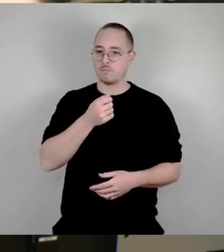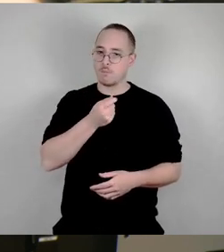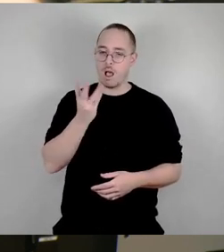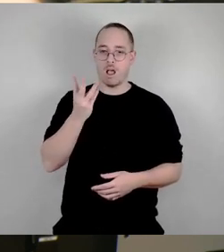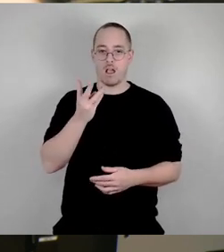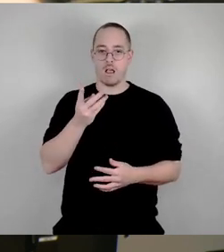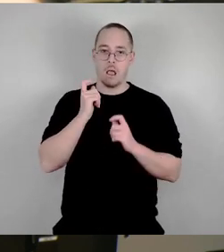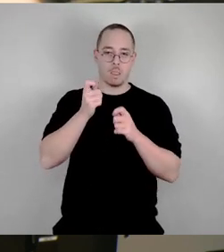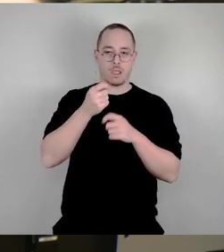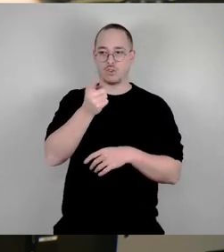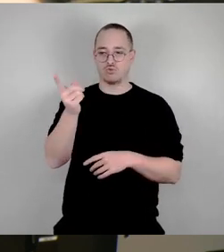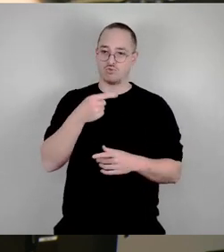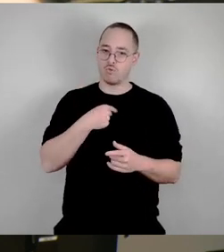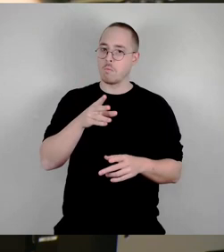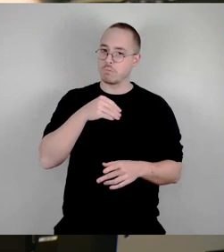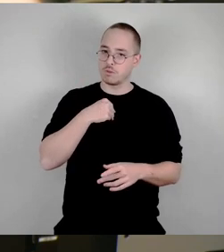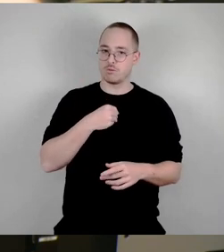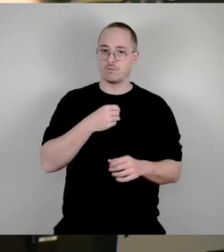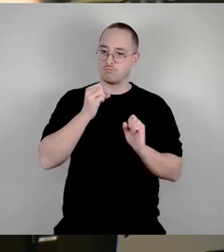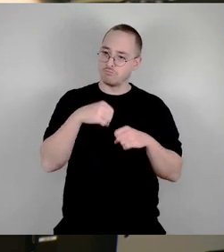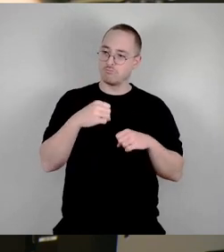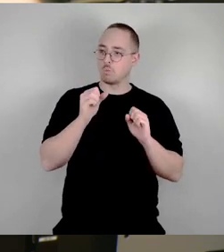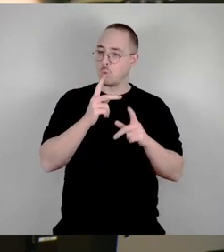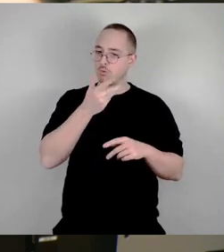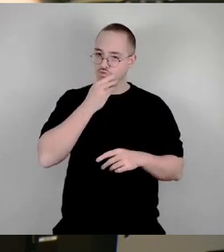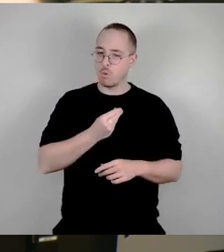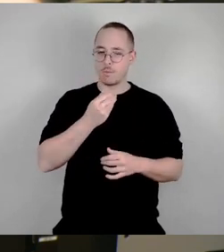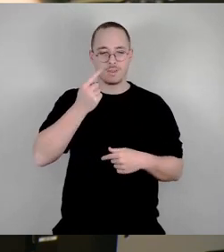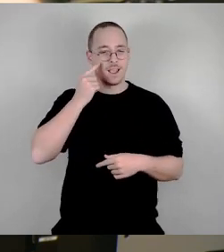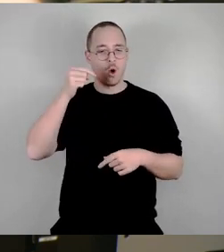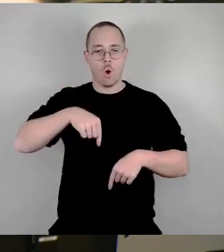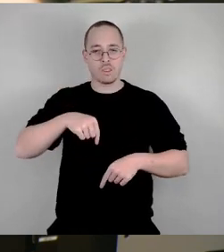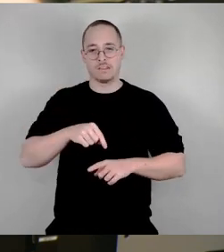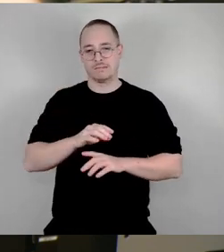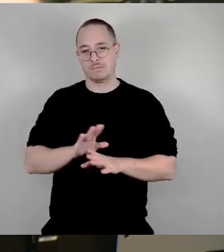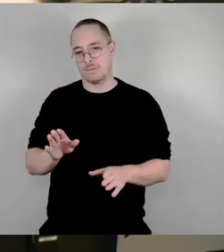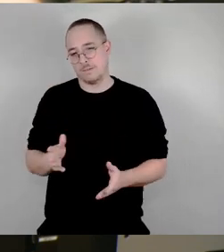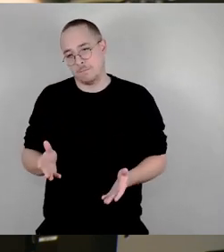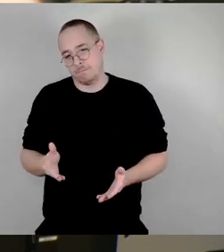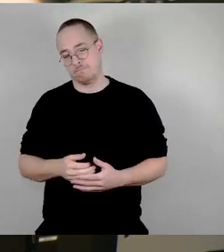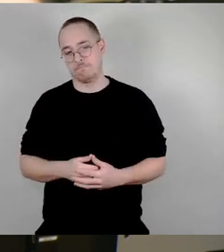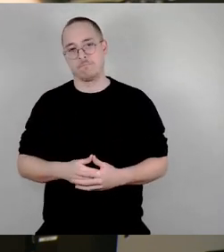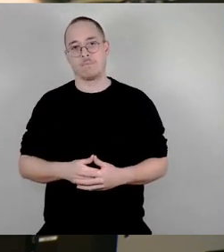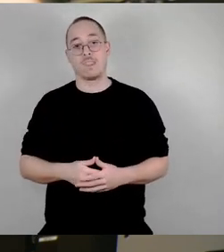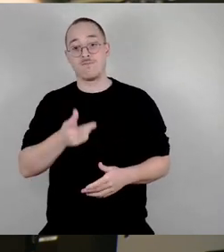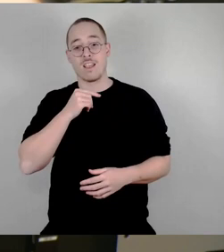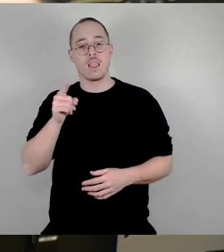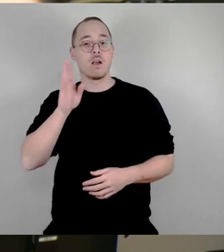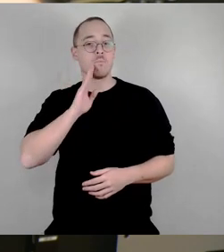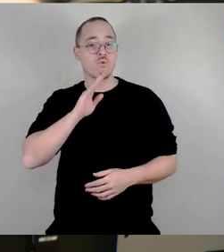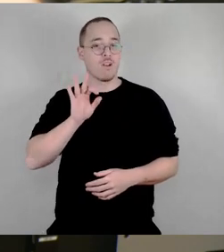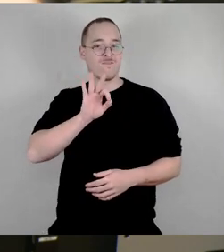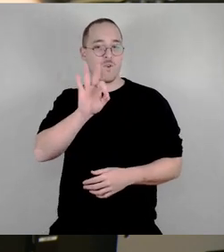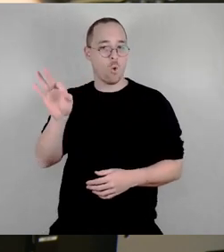unseren Änderungsantrag zur Vorlage. Wir möchten gerne, dass auch ein Riesenproblemfeld für die Bürger bearbeitet wird, nämlich diese